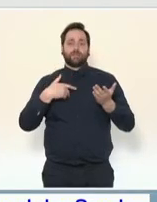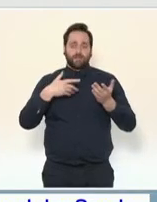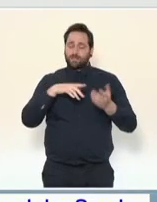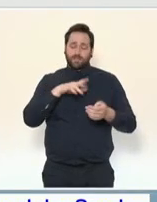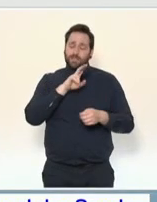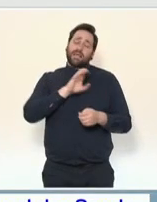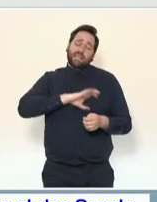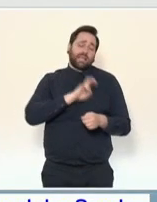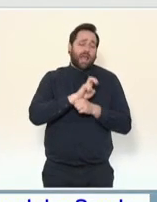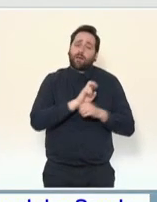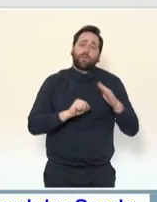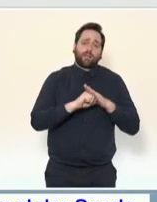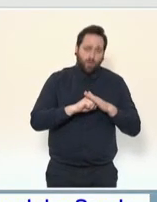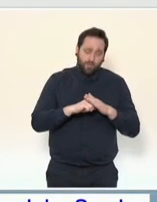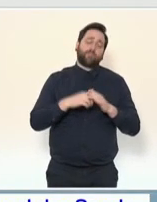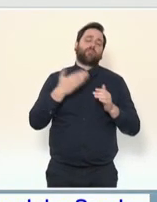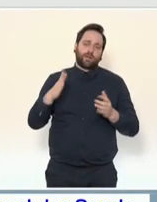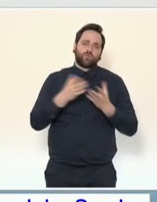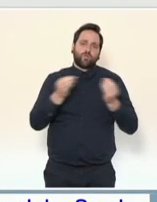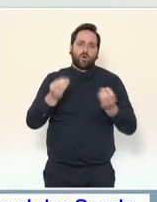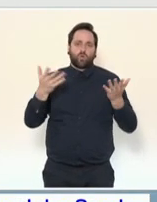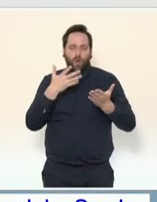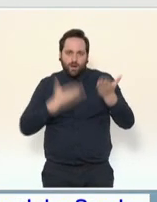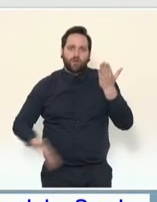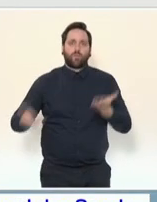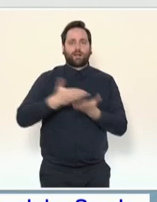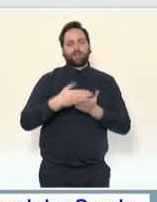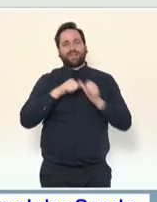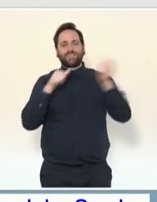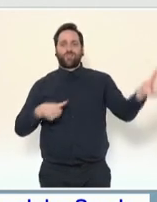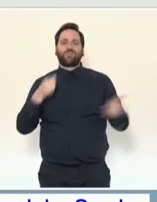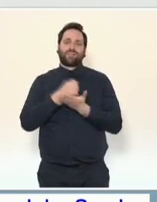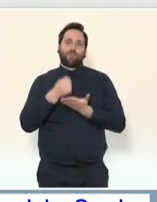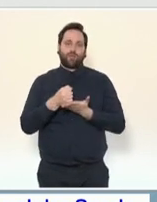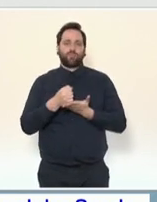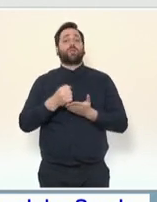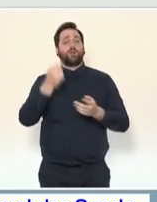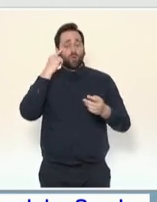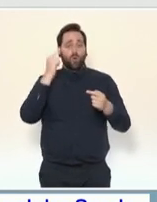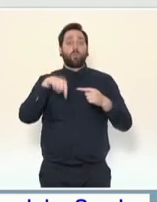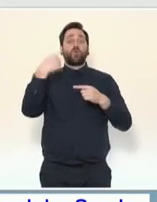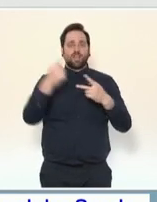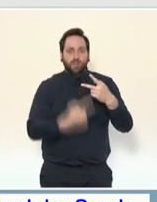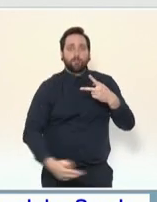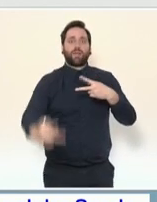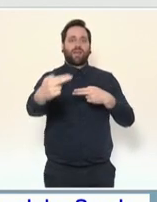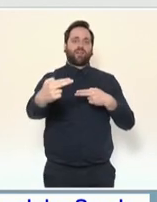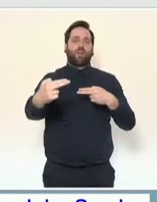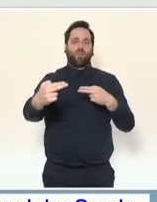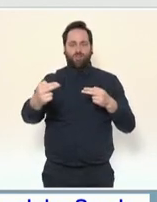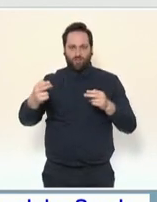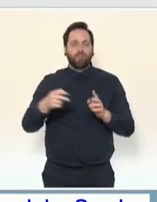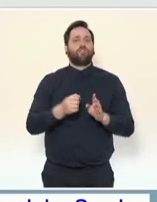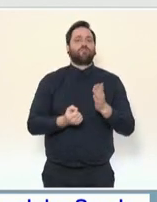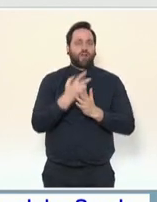Au-delà de cette période, nous voulons assurer des examens en présence, en assurant des conditions sanitaires